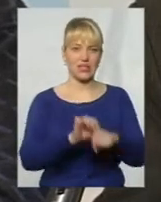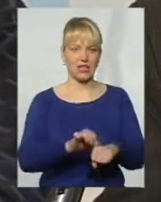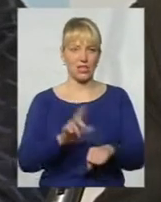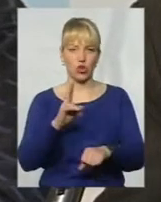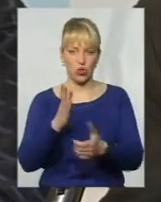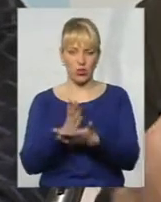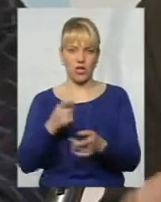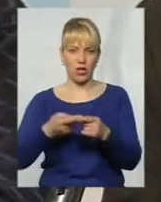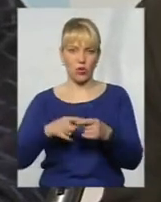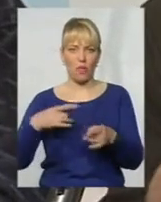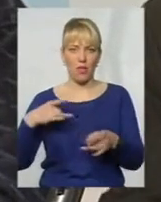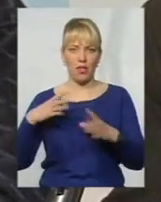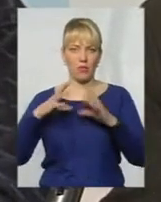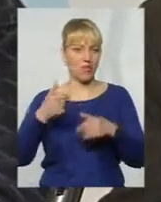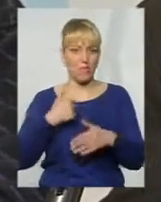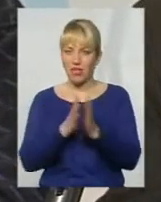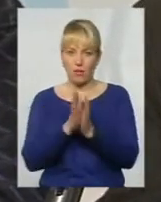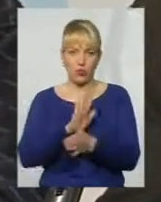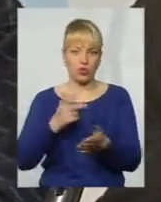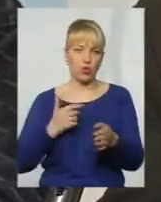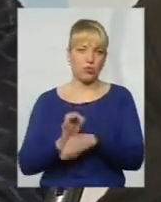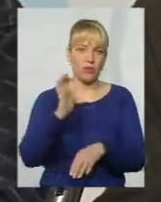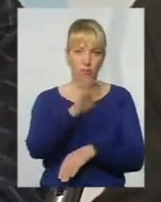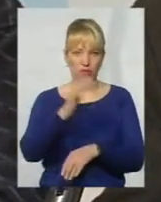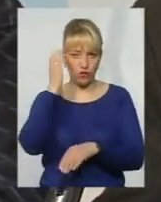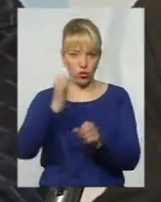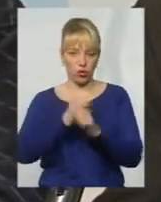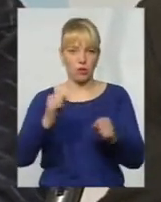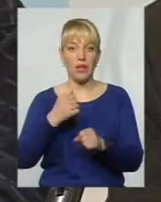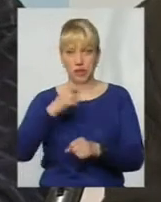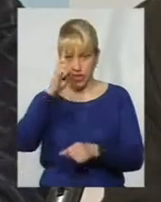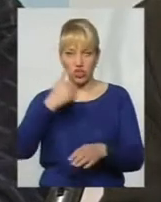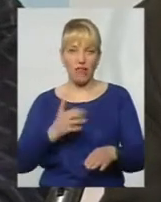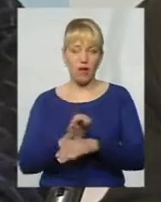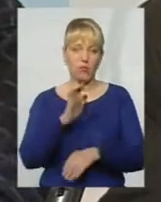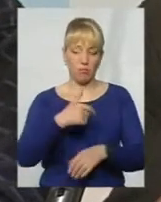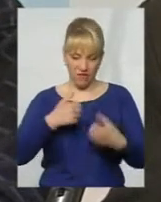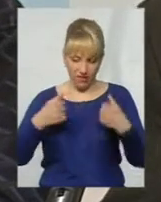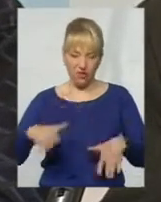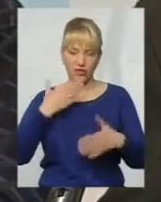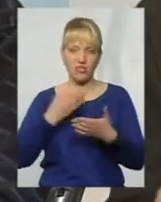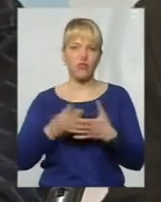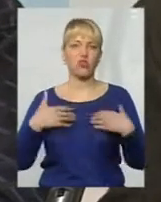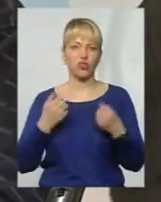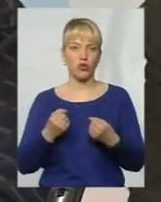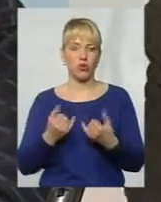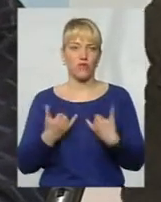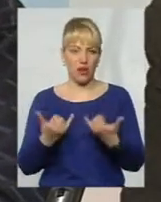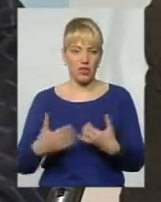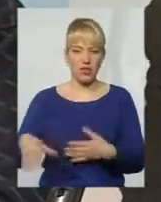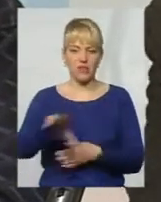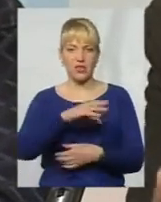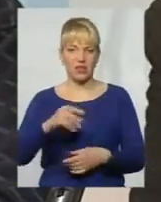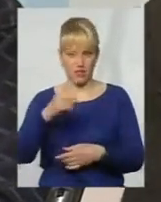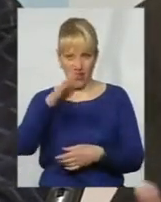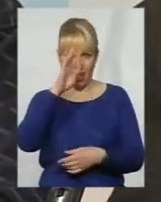світі. Ми туди не просилися, ми ліквідували то, що нам держава нас послала. Ми втратили своє здорове ради всіх нас. То давайте, він каже, що всіх